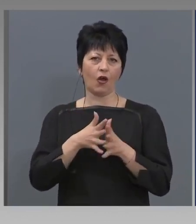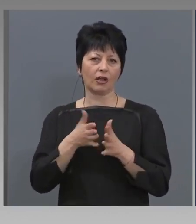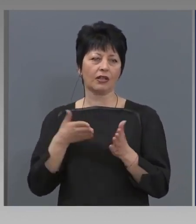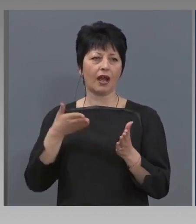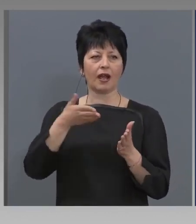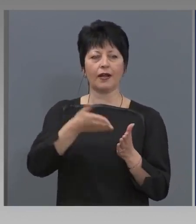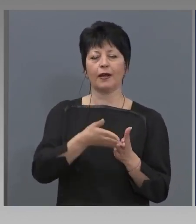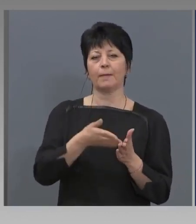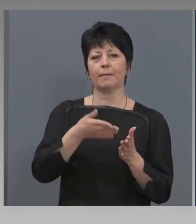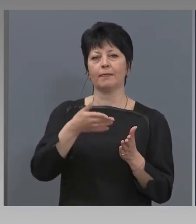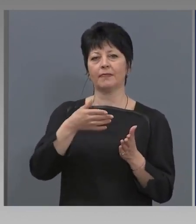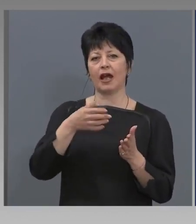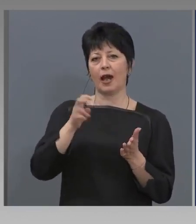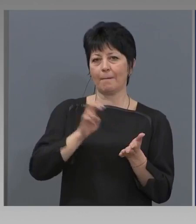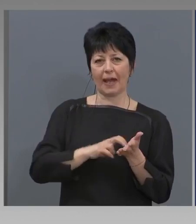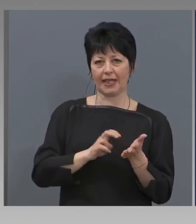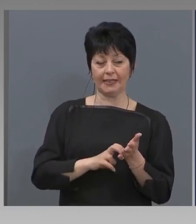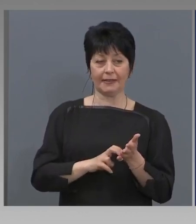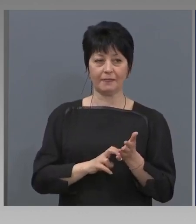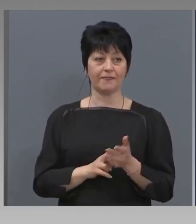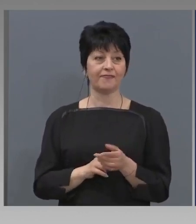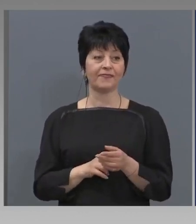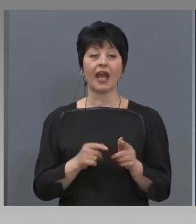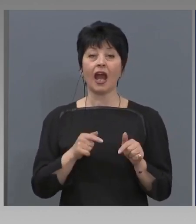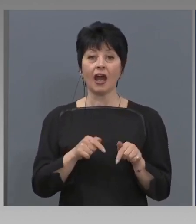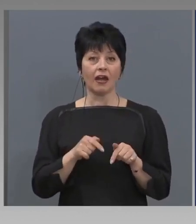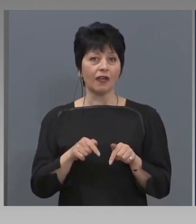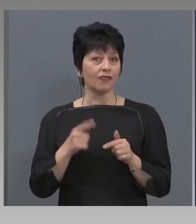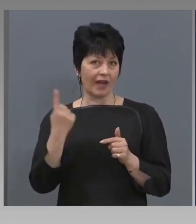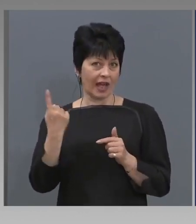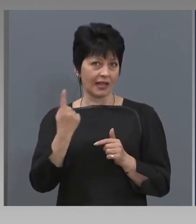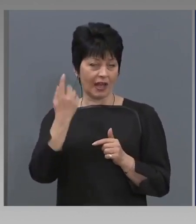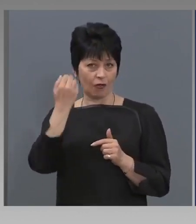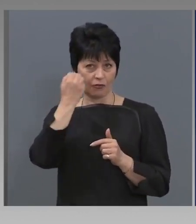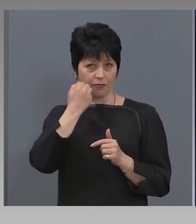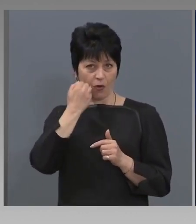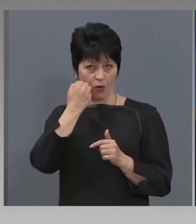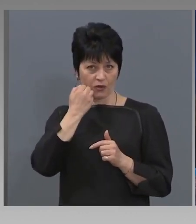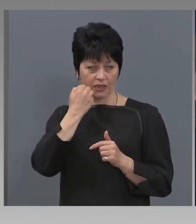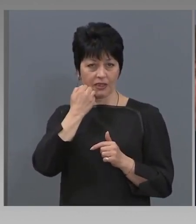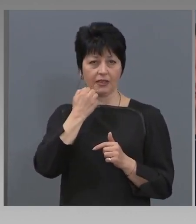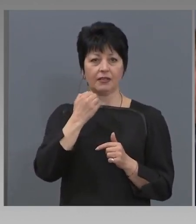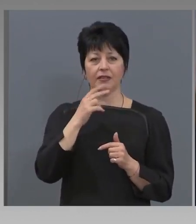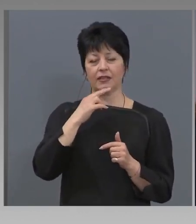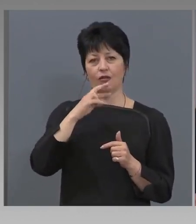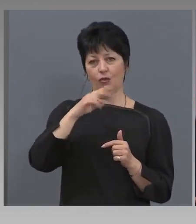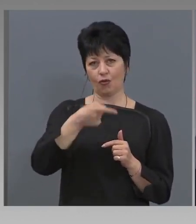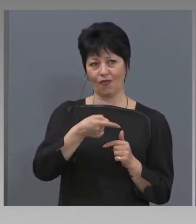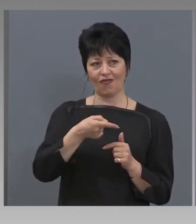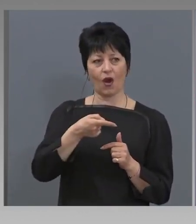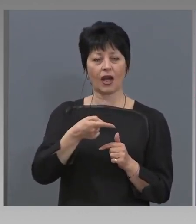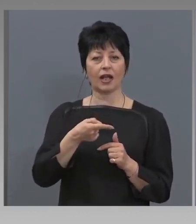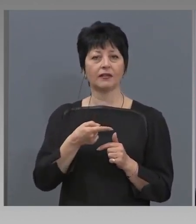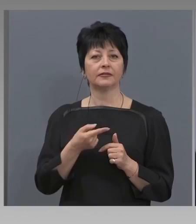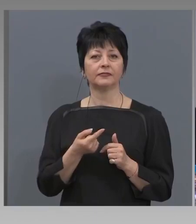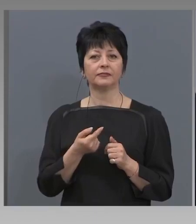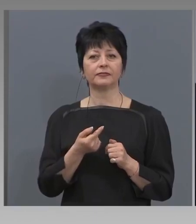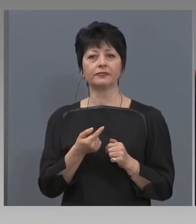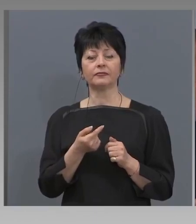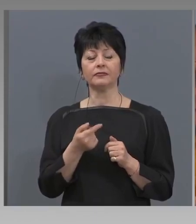търговските банки. А и това е една от ползата на госпожата от БТВ да отговоря, че